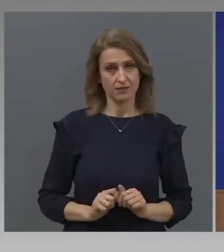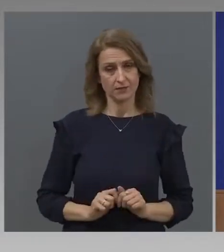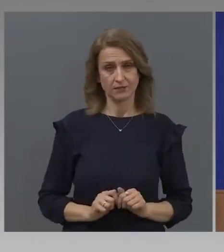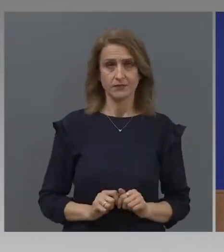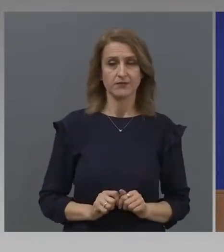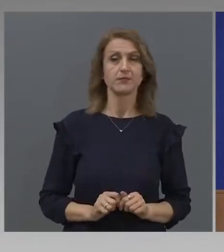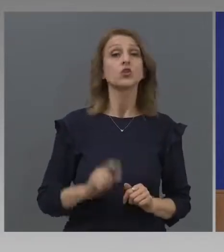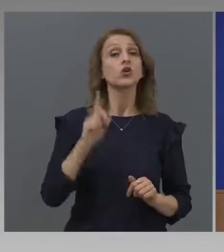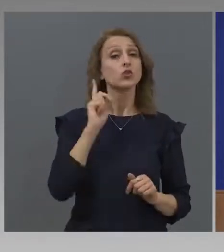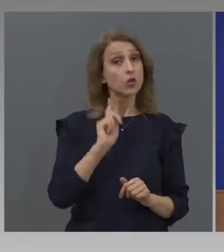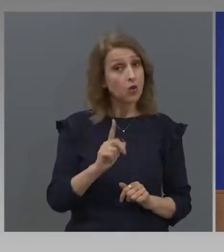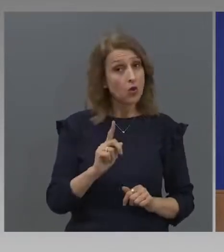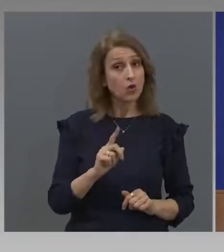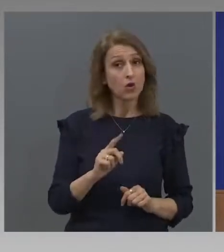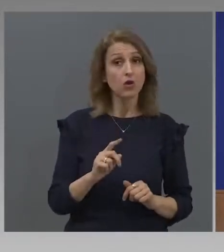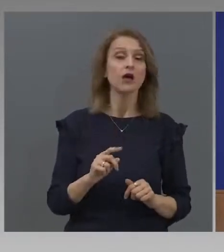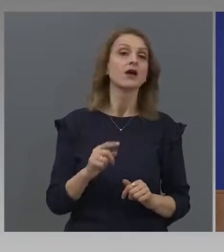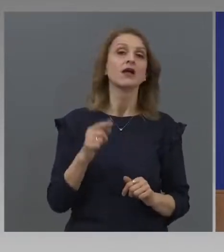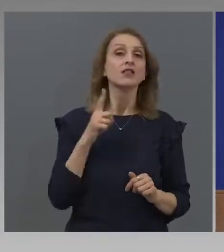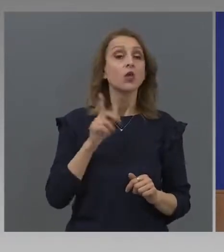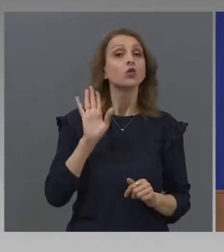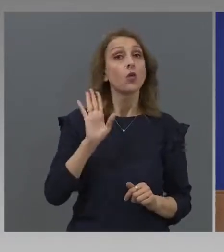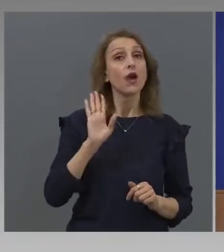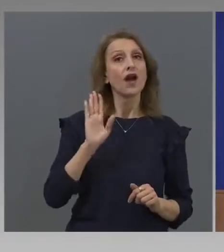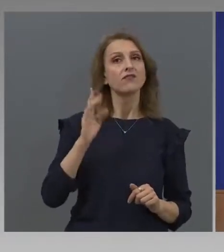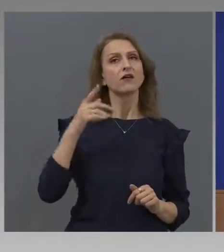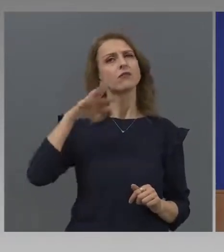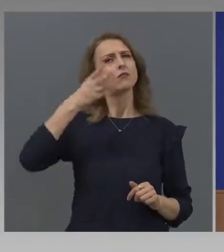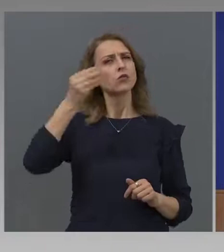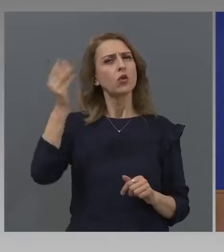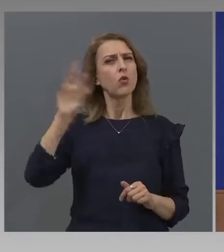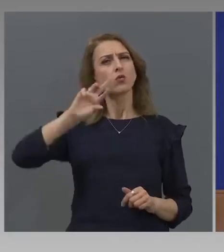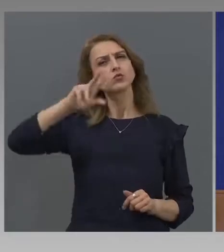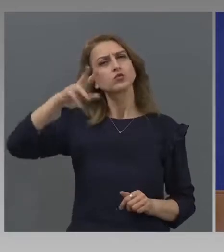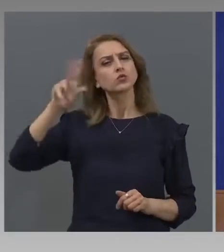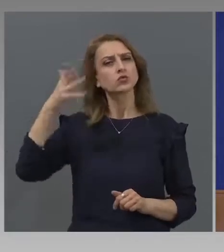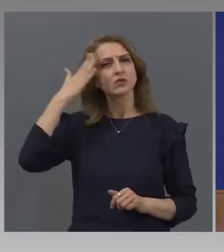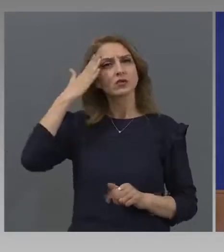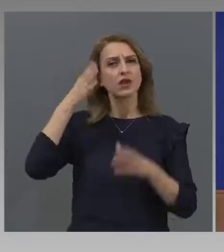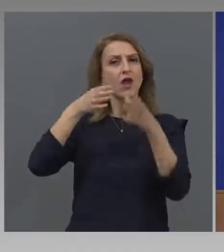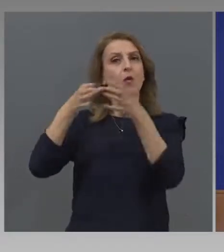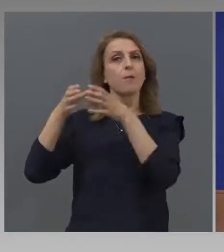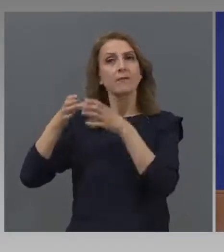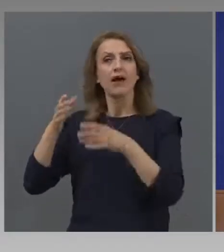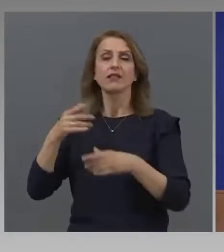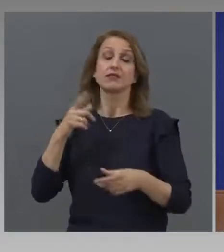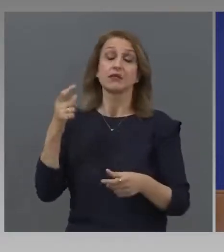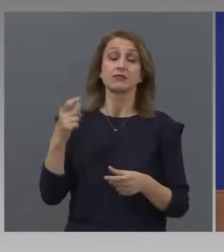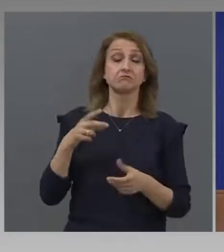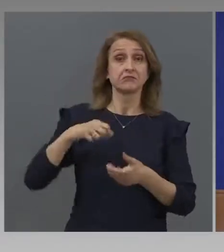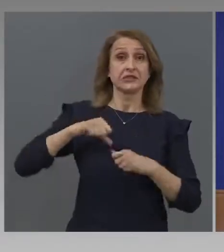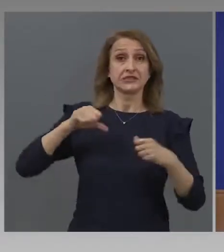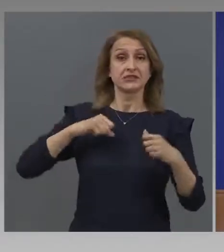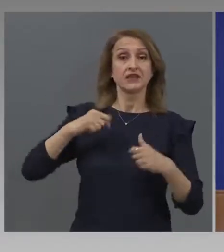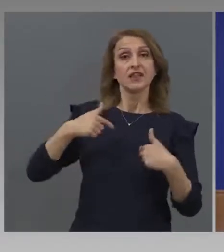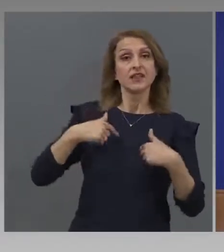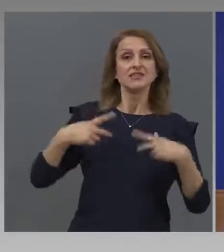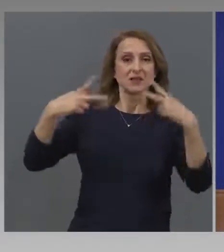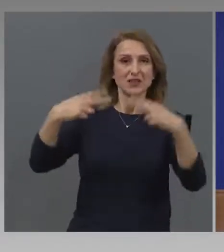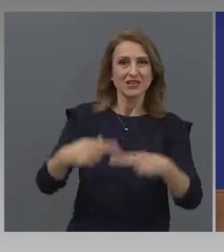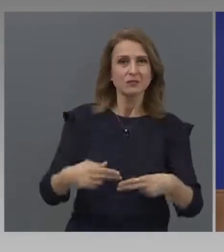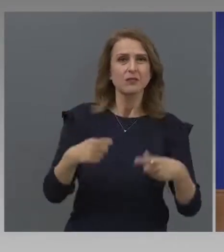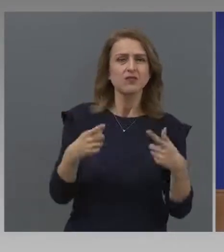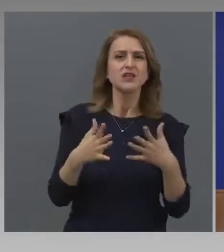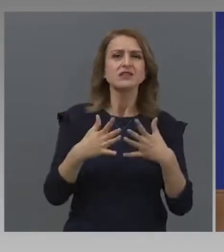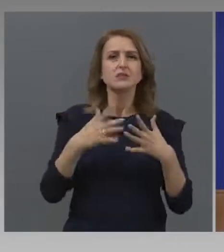казвам. Но тогава знам, че подскочиха много чужди компании, защото искахме да спреме тези десетки милиони,